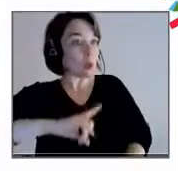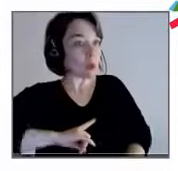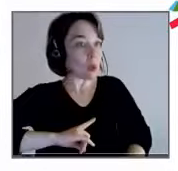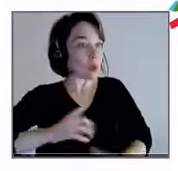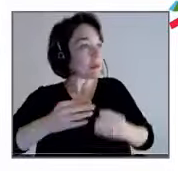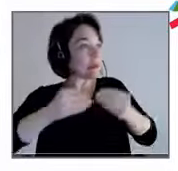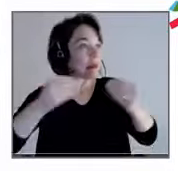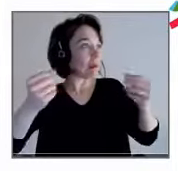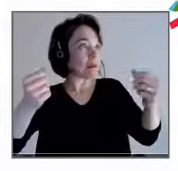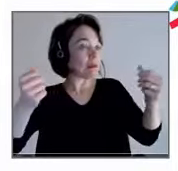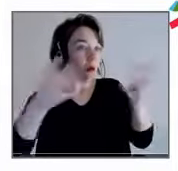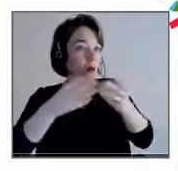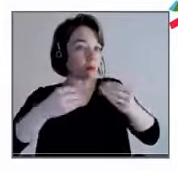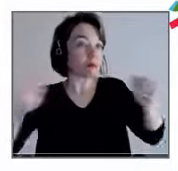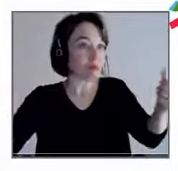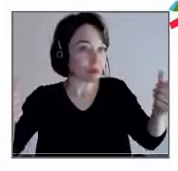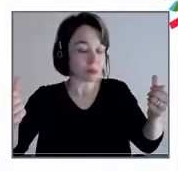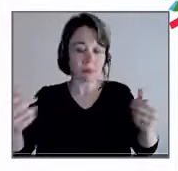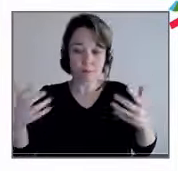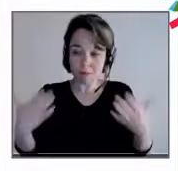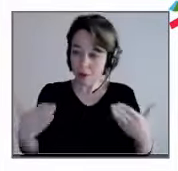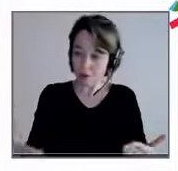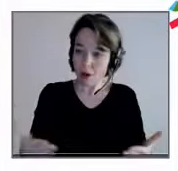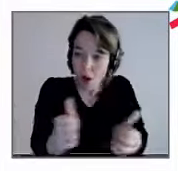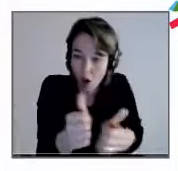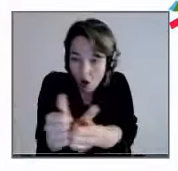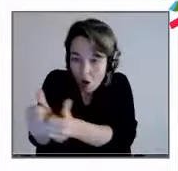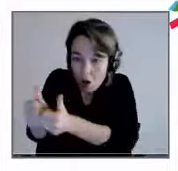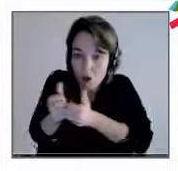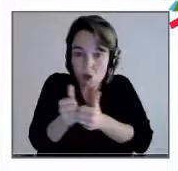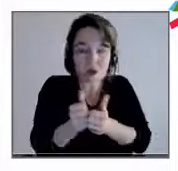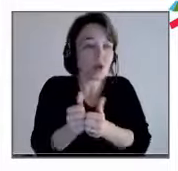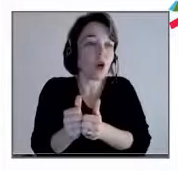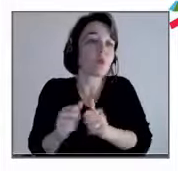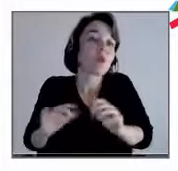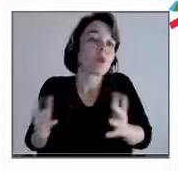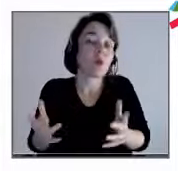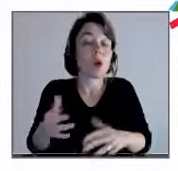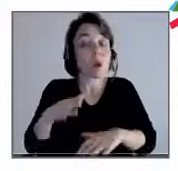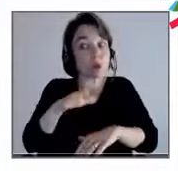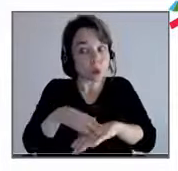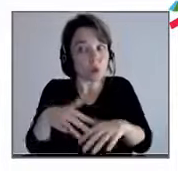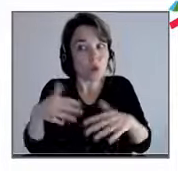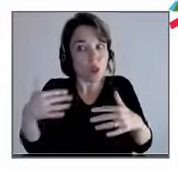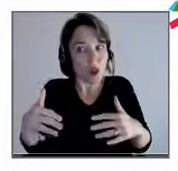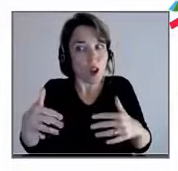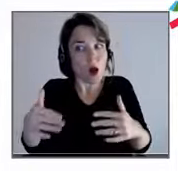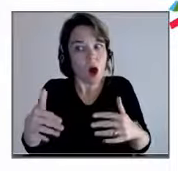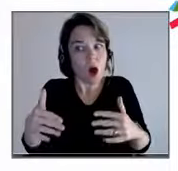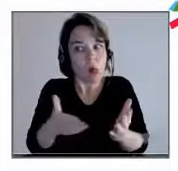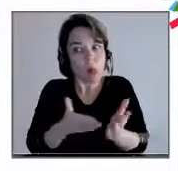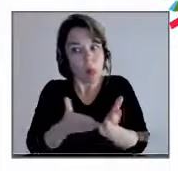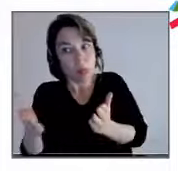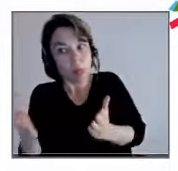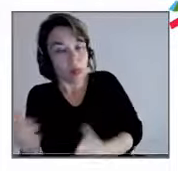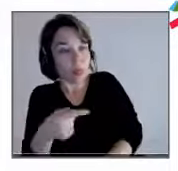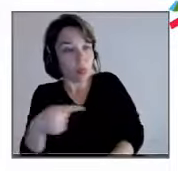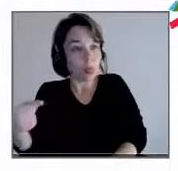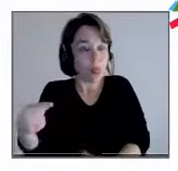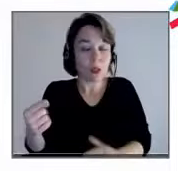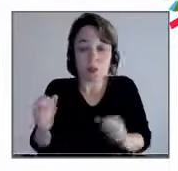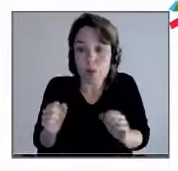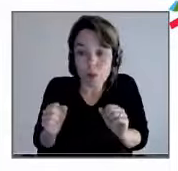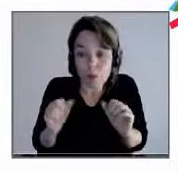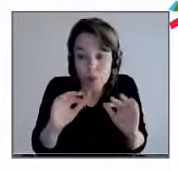qu'on va se rassembler avec... Alors, il y a des dérives évidemment très flagrantes, mais dans des communautés, dans une fraternité. Alors, les